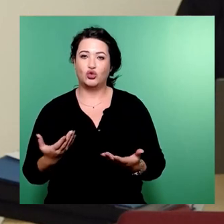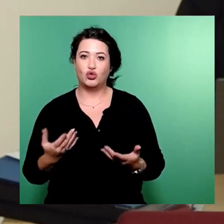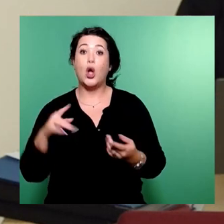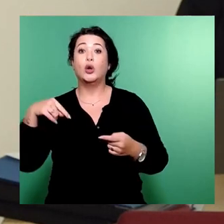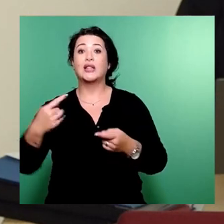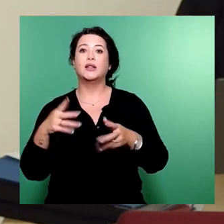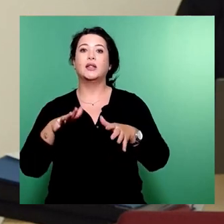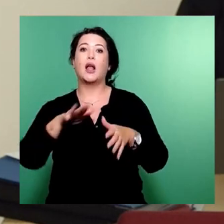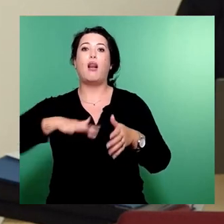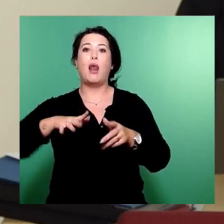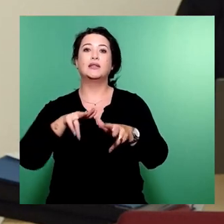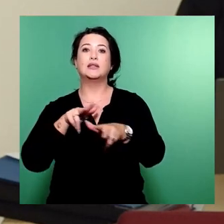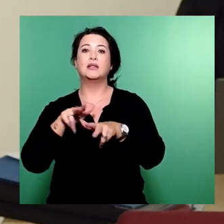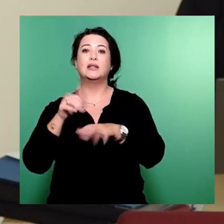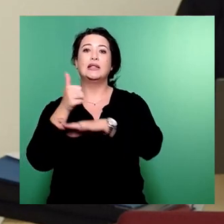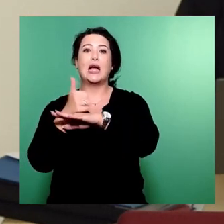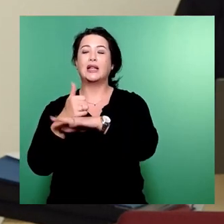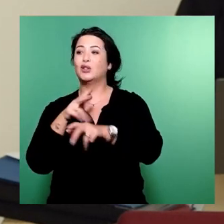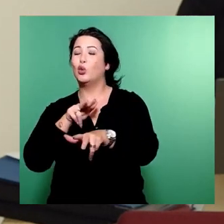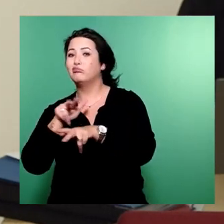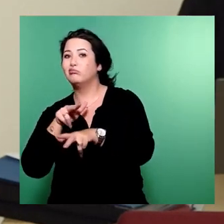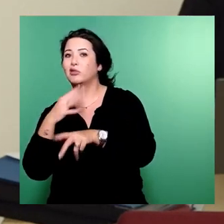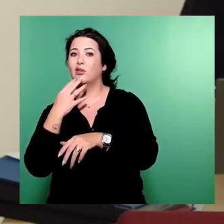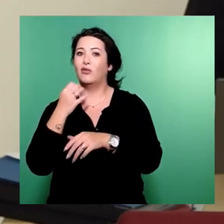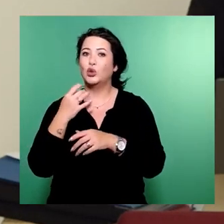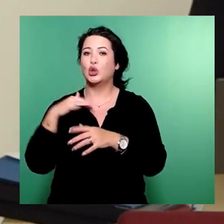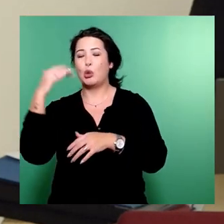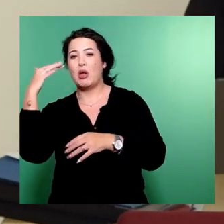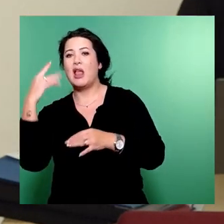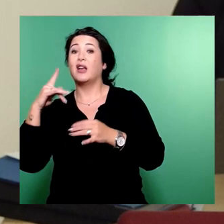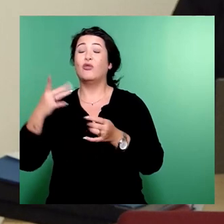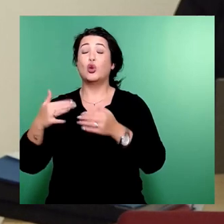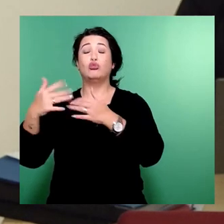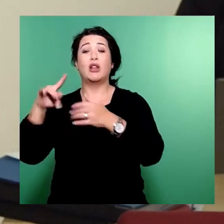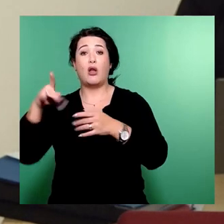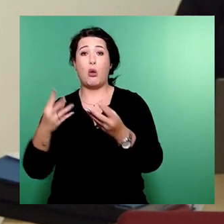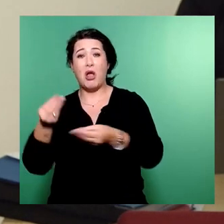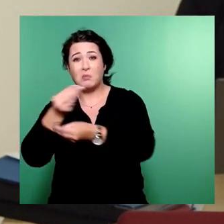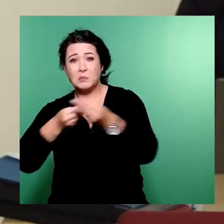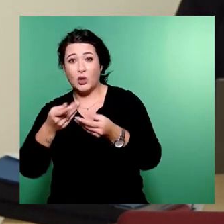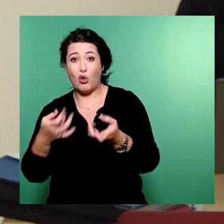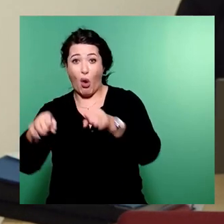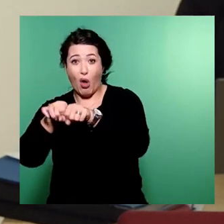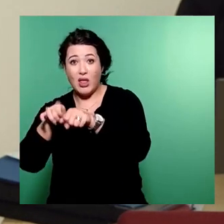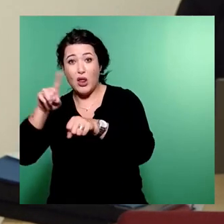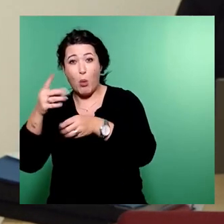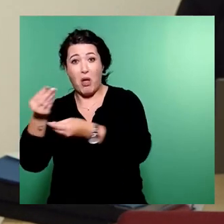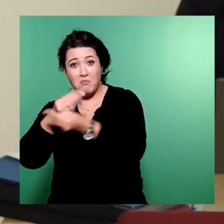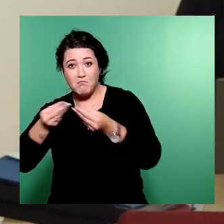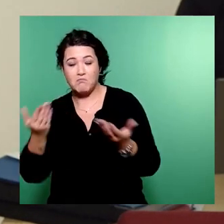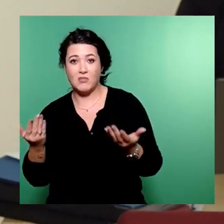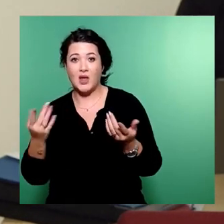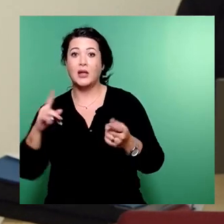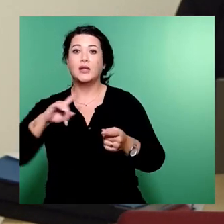es einen Erörterungstermin oder eine Online-Konsultation nochmal gibt. Wir plädieren natürlich sehr stark dafür,